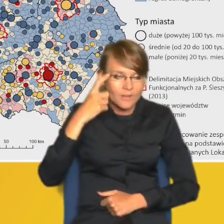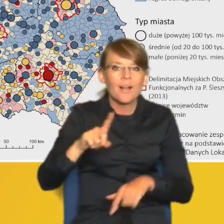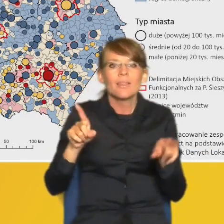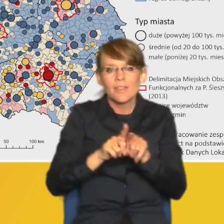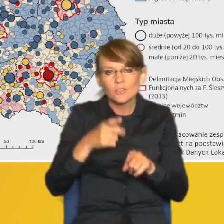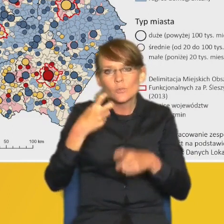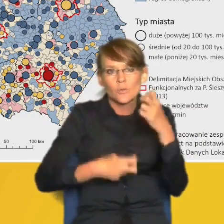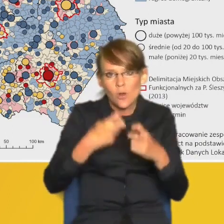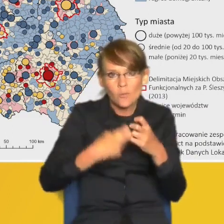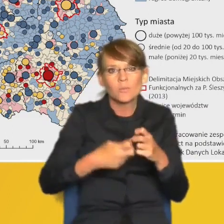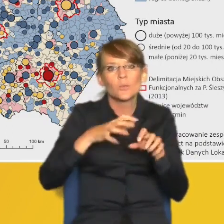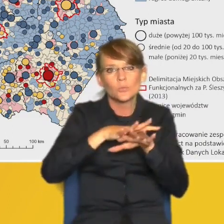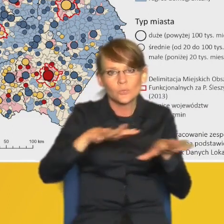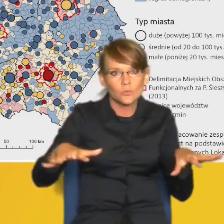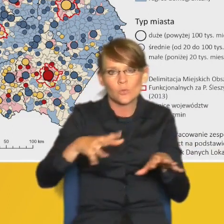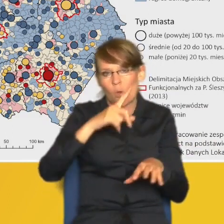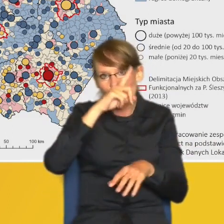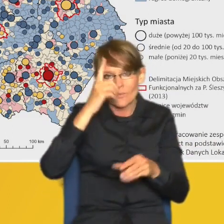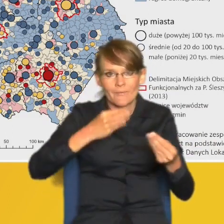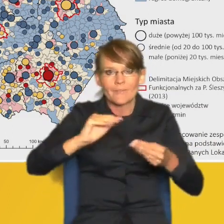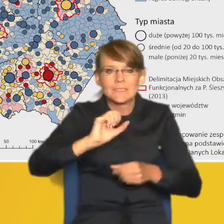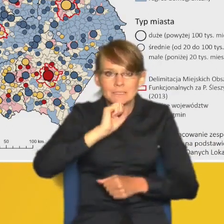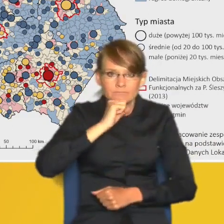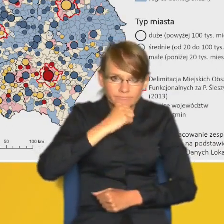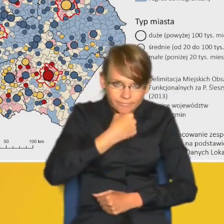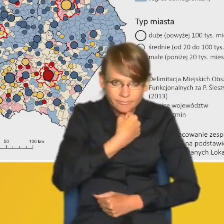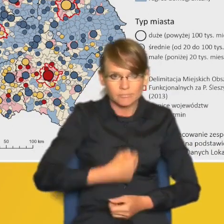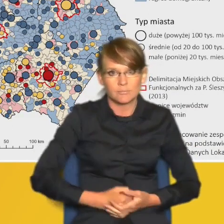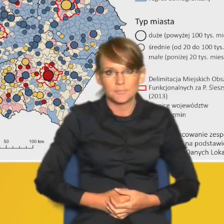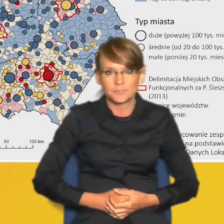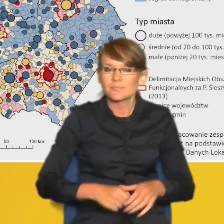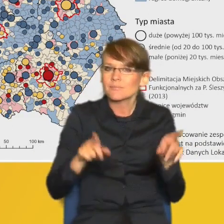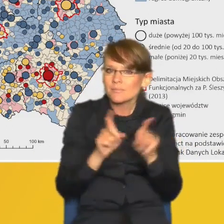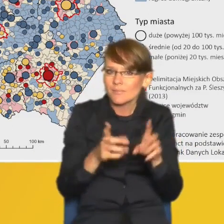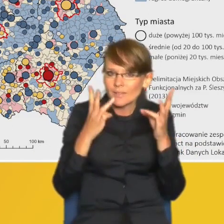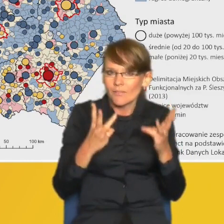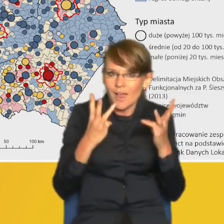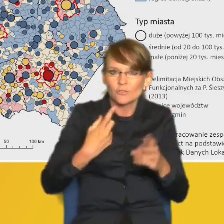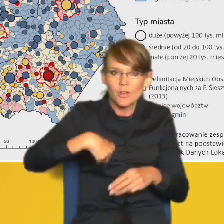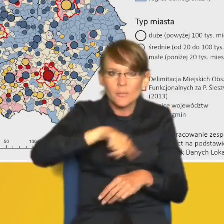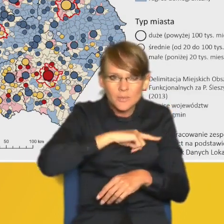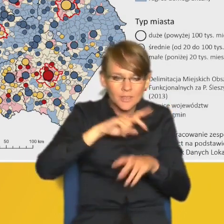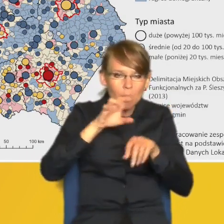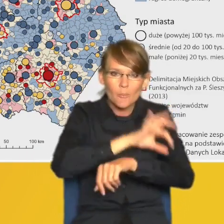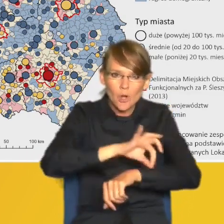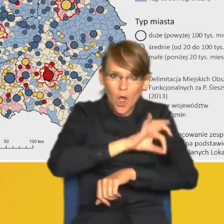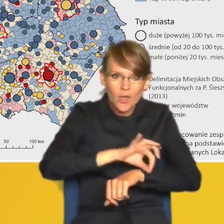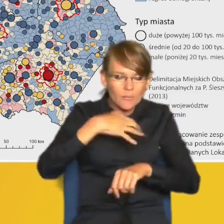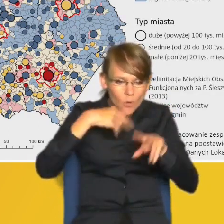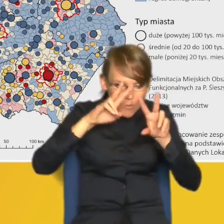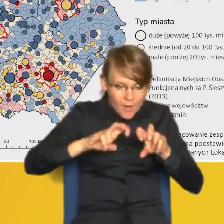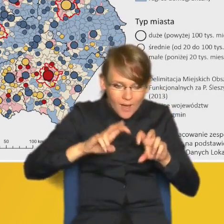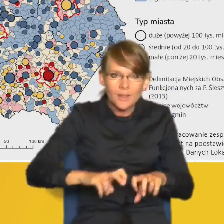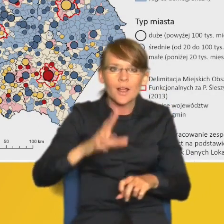ludności. Co jest bardzo istotne, jest bardzo istotną obserwacją z naszych badań w ramach projektu, to